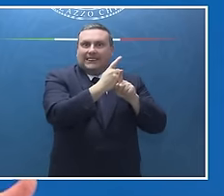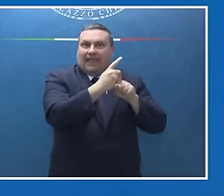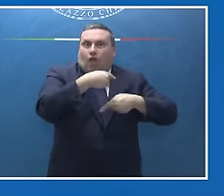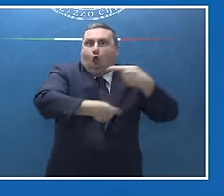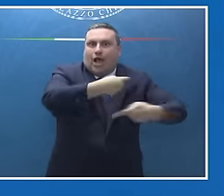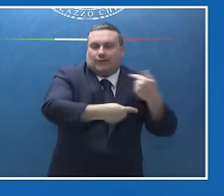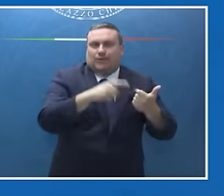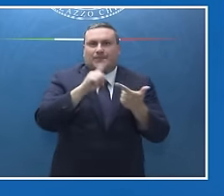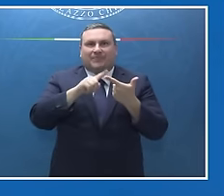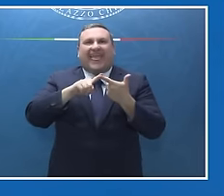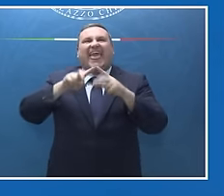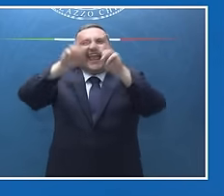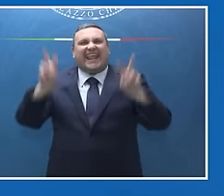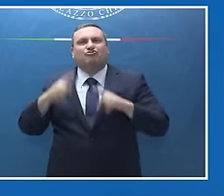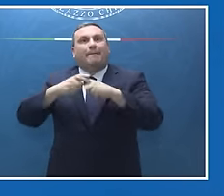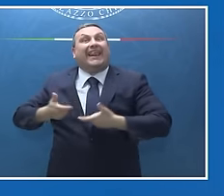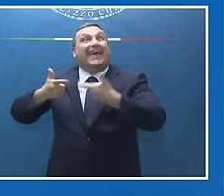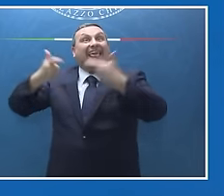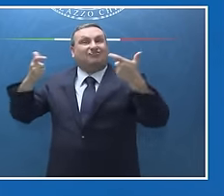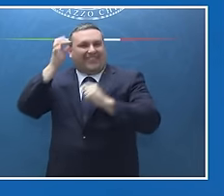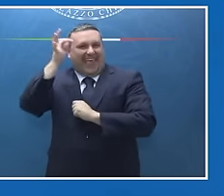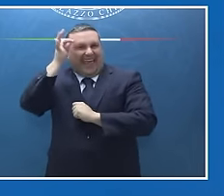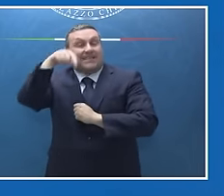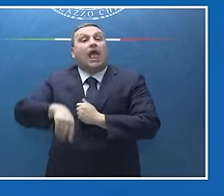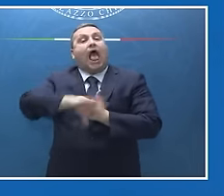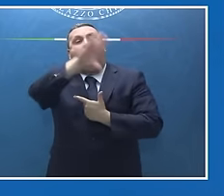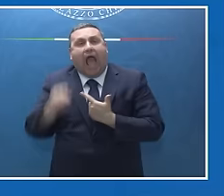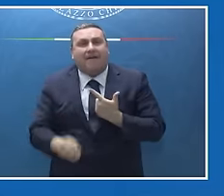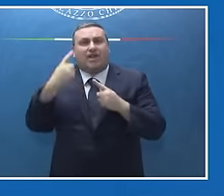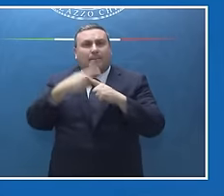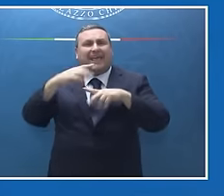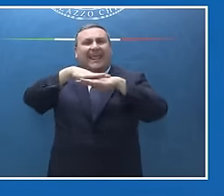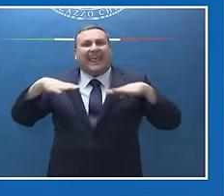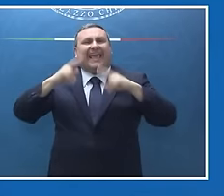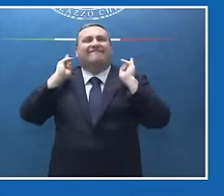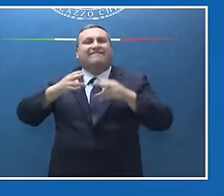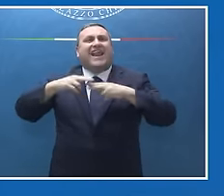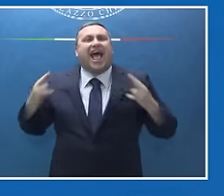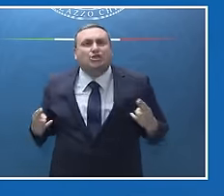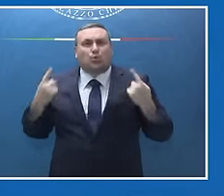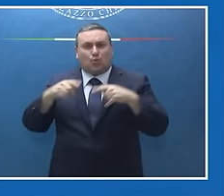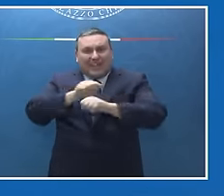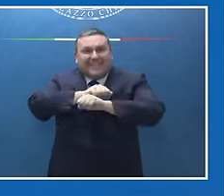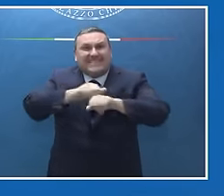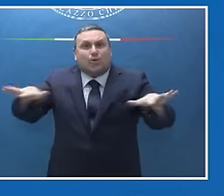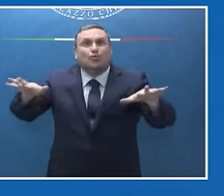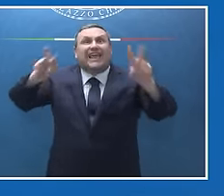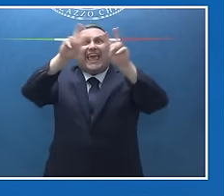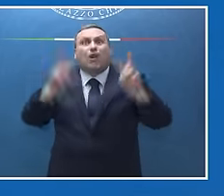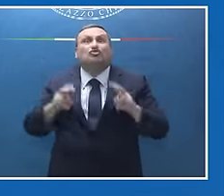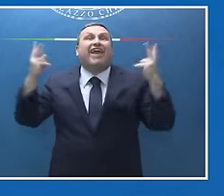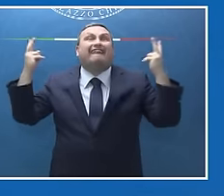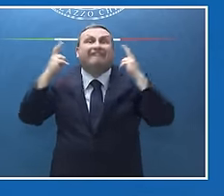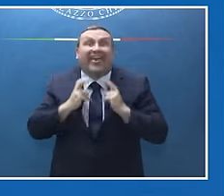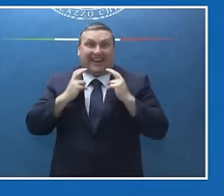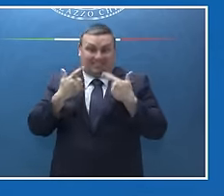Energy for Growth in Africa per favorire lo sviluppo di infrastrutture per la produzione e distribuzione di energia verde è